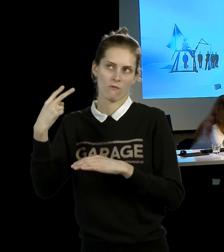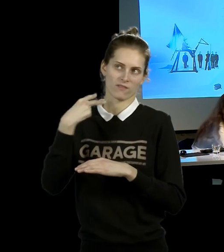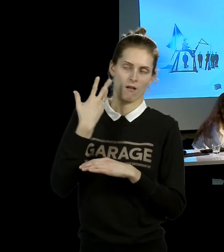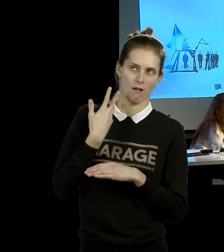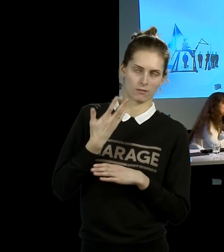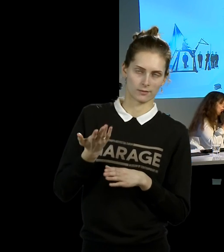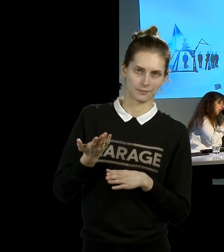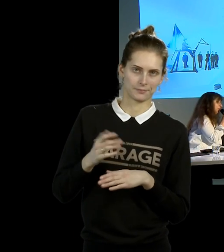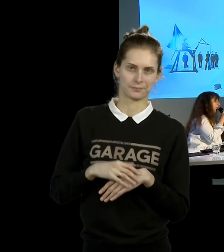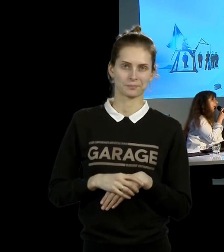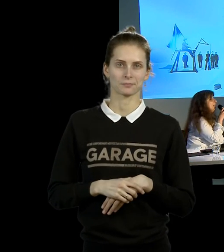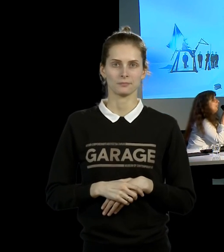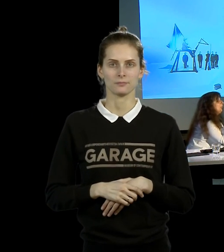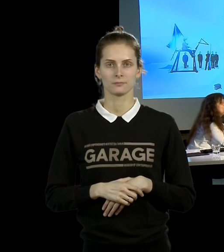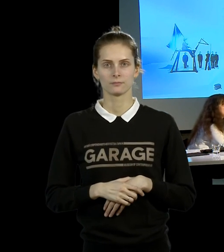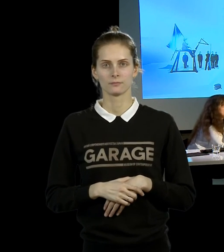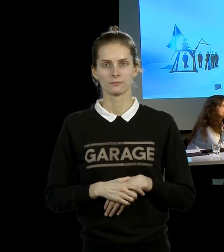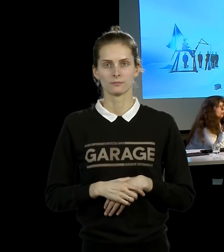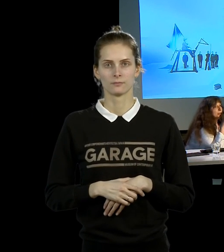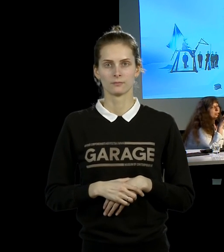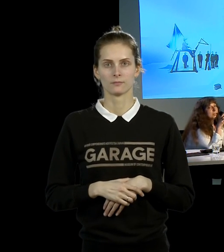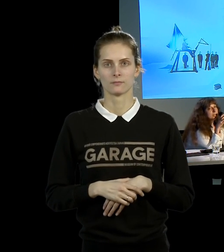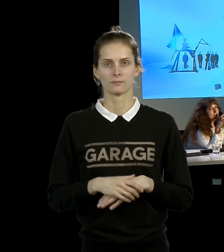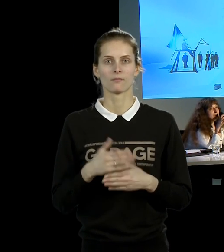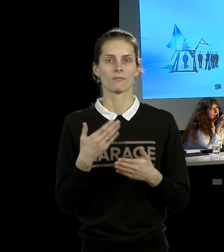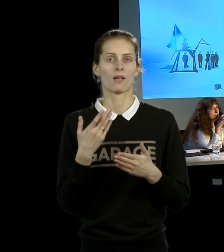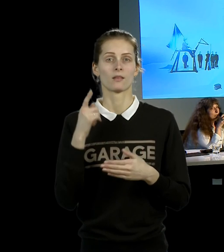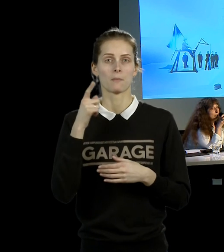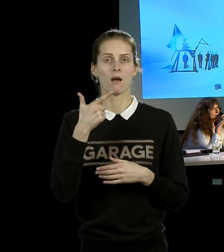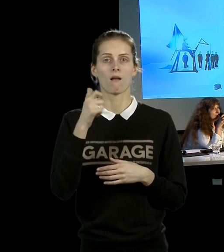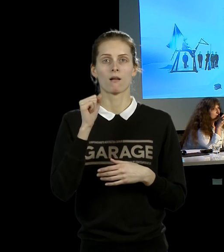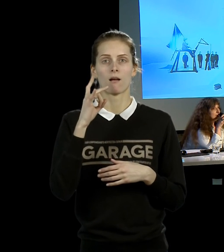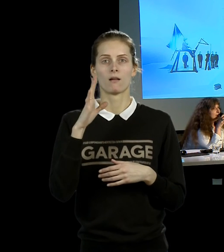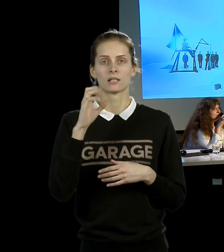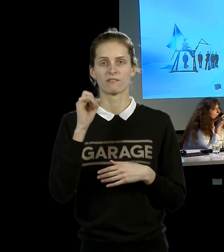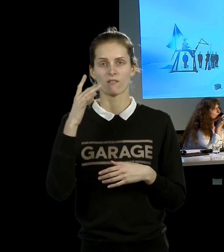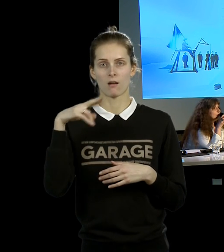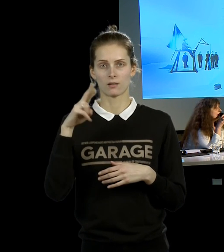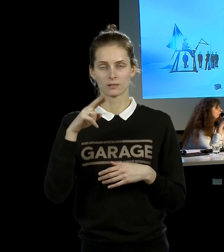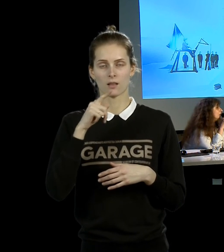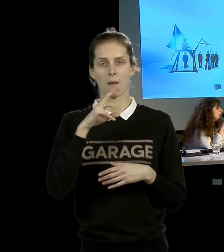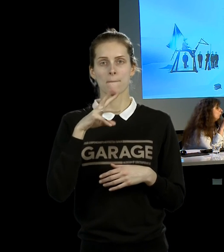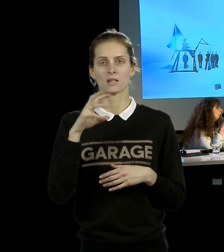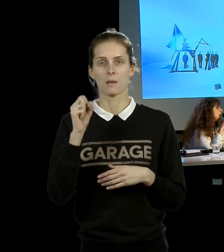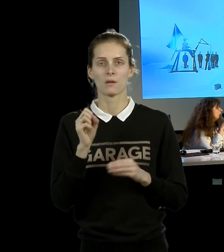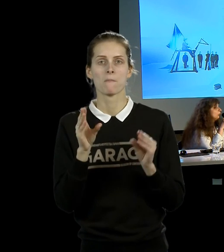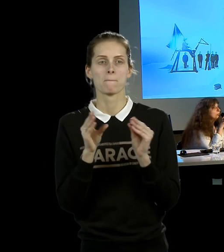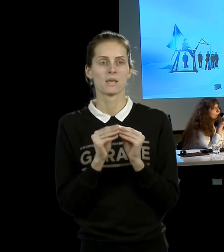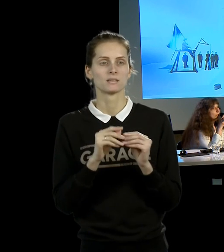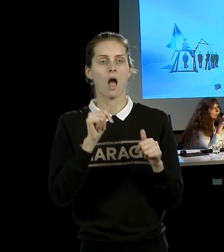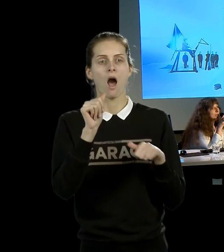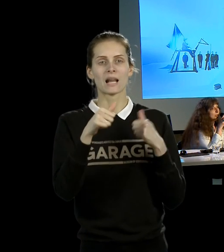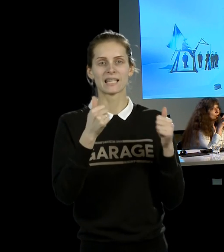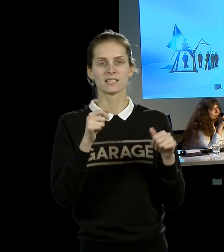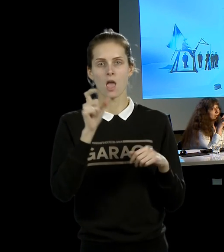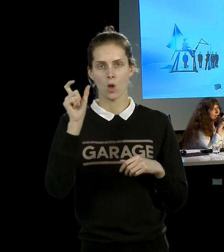картинка, это приглашение на лекцию Марина Абрамовича в Гарварде, где она будет вместе с архитектором рассказывать о том, как она строит